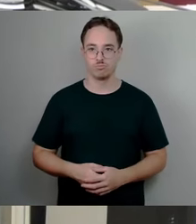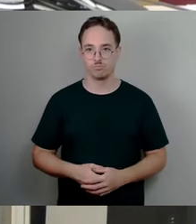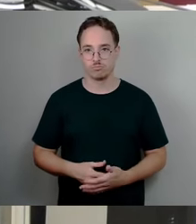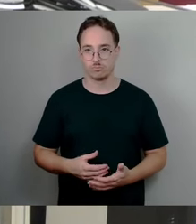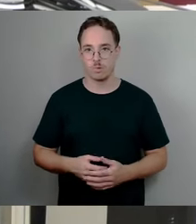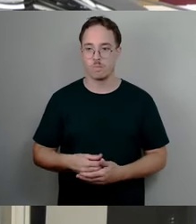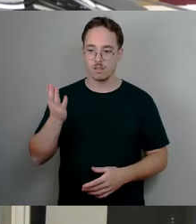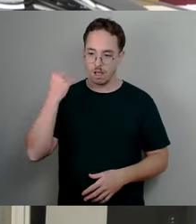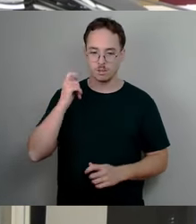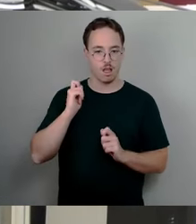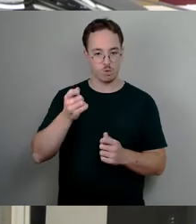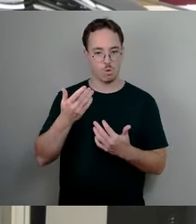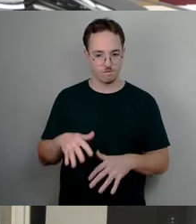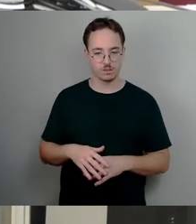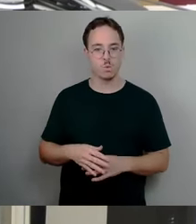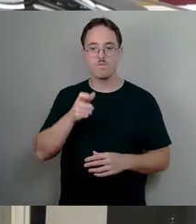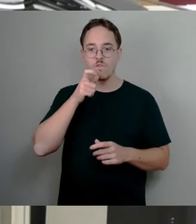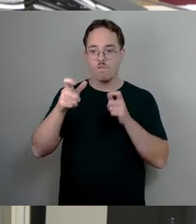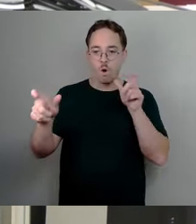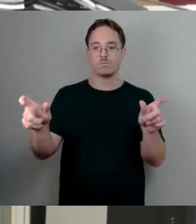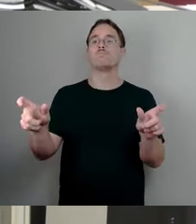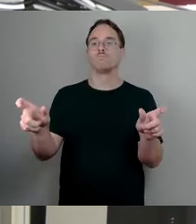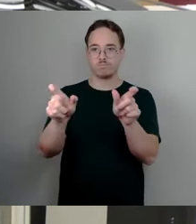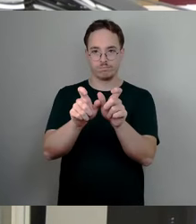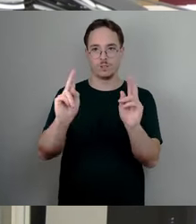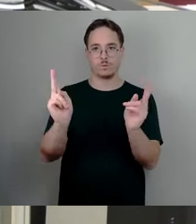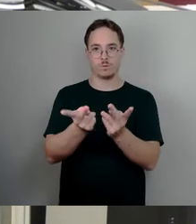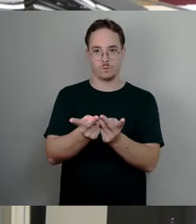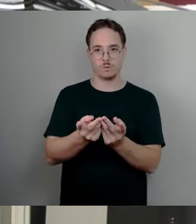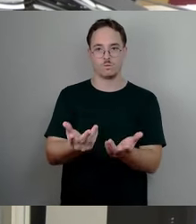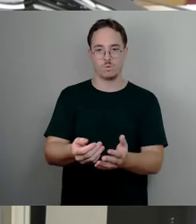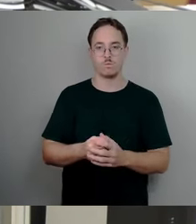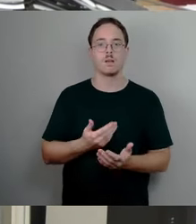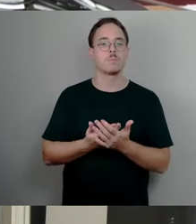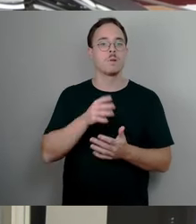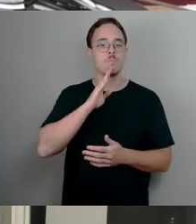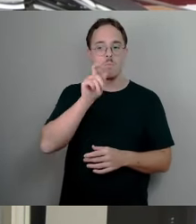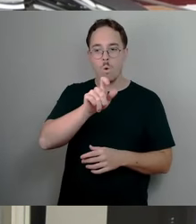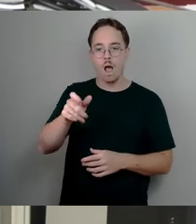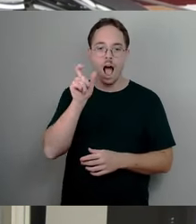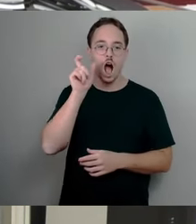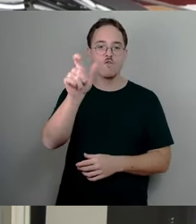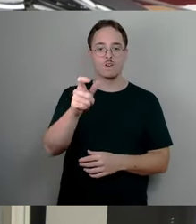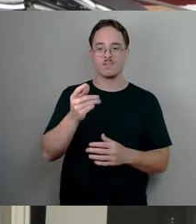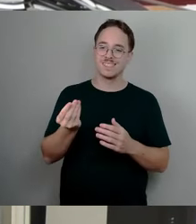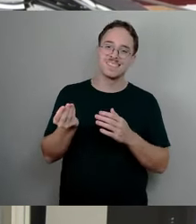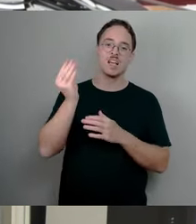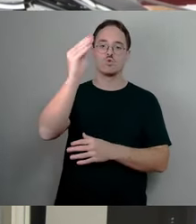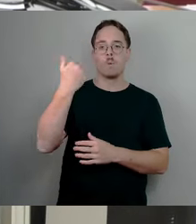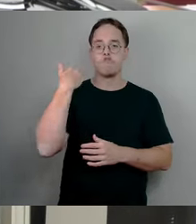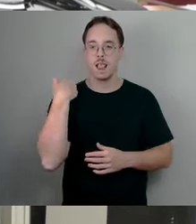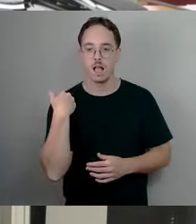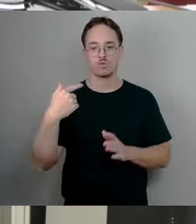Antrages, die Grundsteuer nicht zu benutzen, um den Bürger zusätzlich zu belasten, heute hier beschlossen werden.